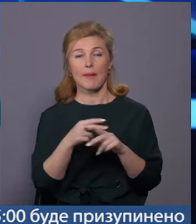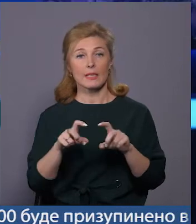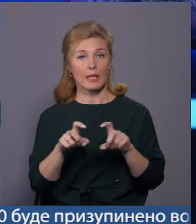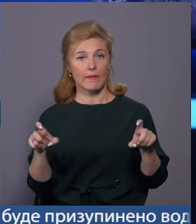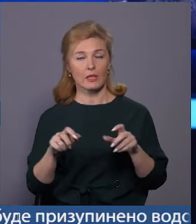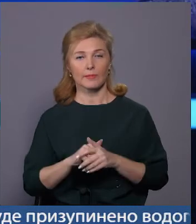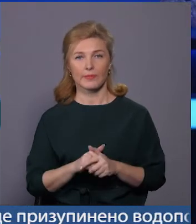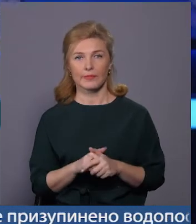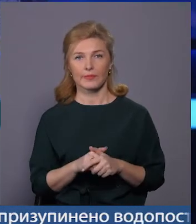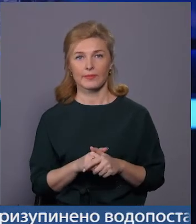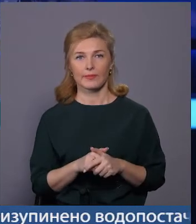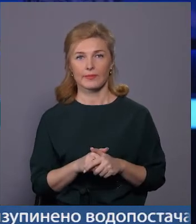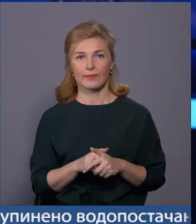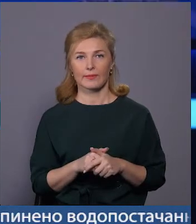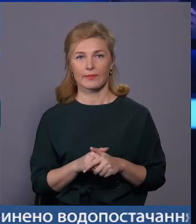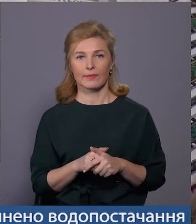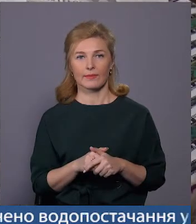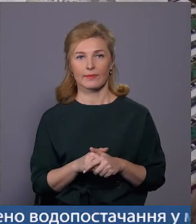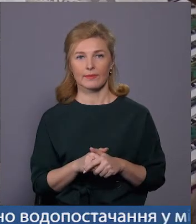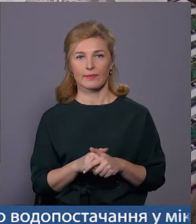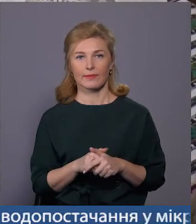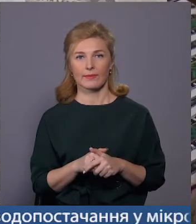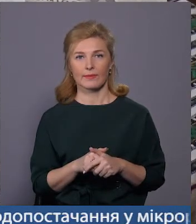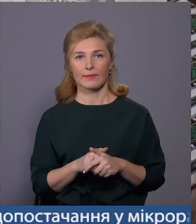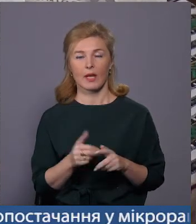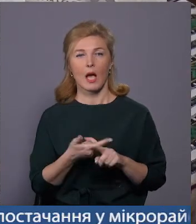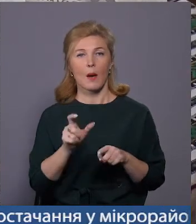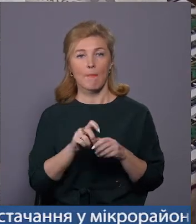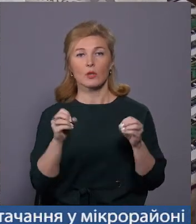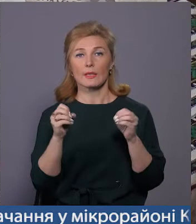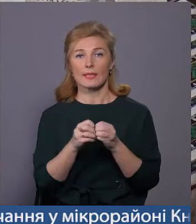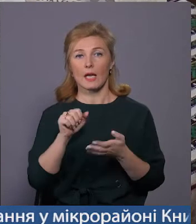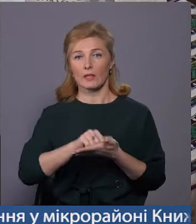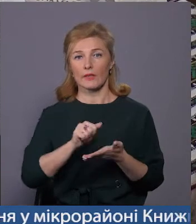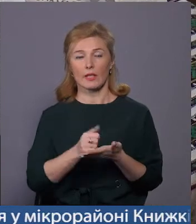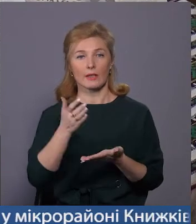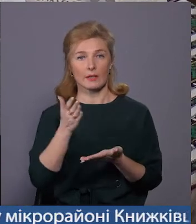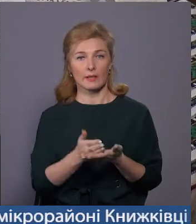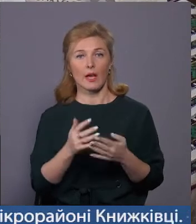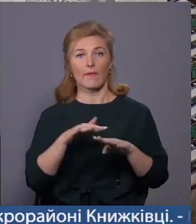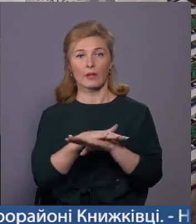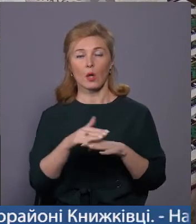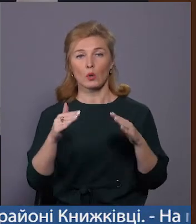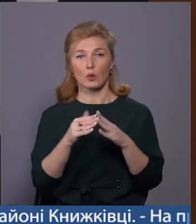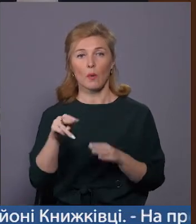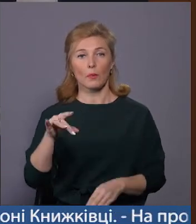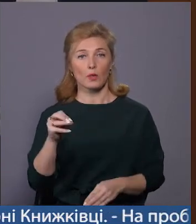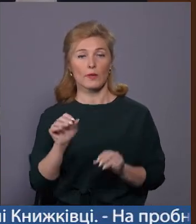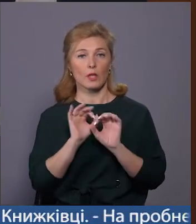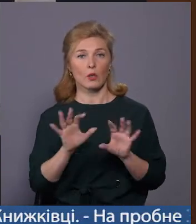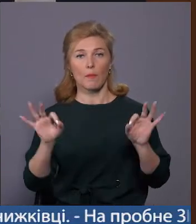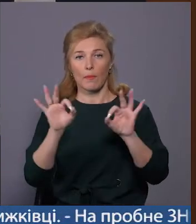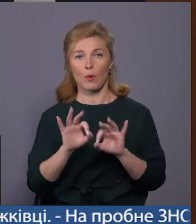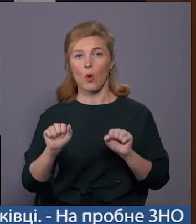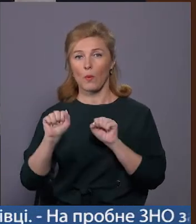Карина Нестер розкаже подробиці. Понад десяток видань налічуються в Народному домі просвіти, в яких розповідається про